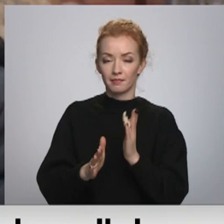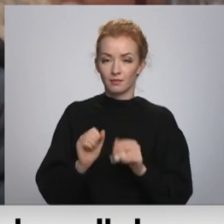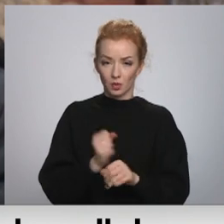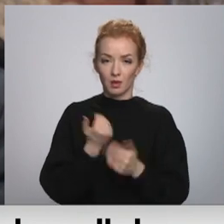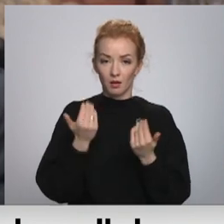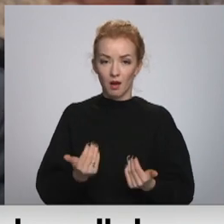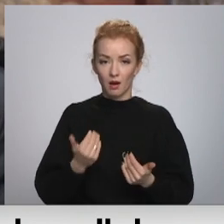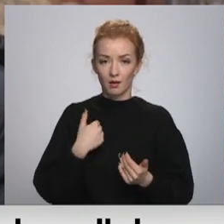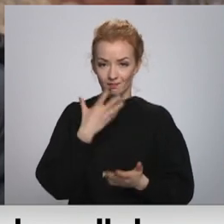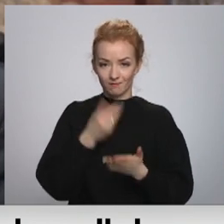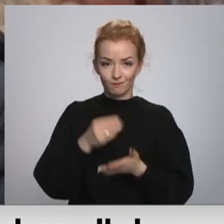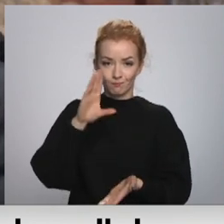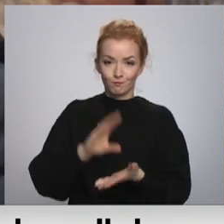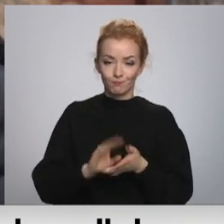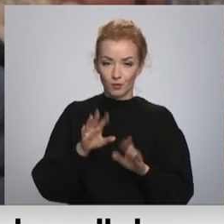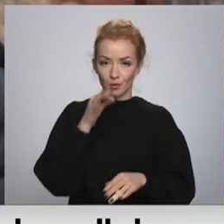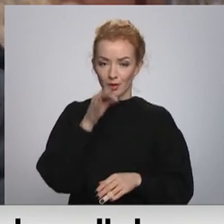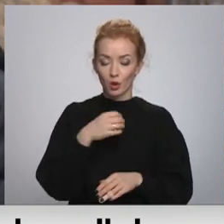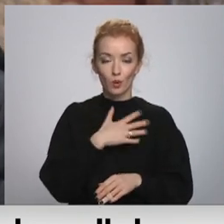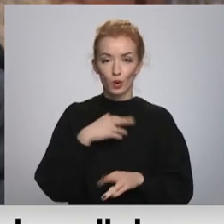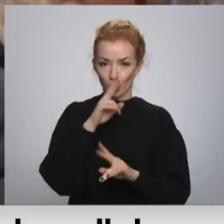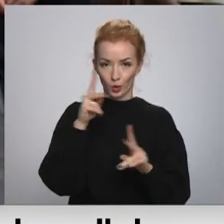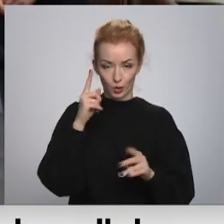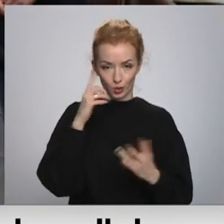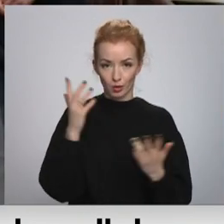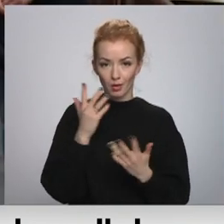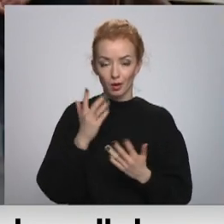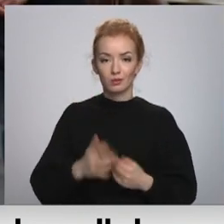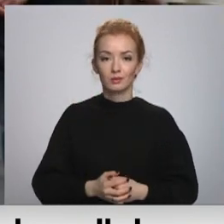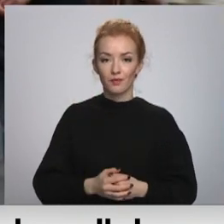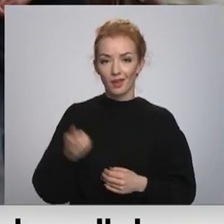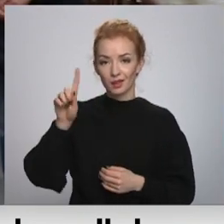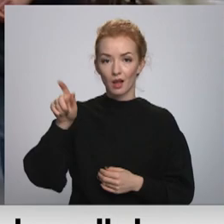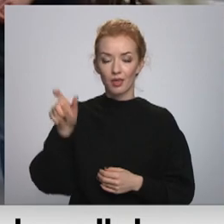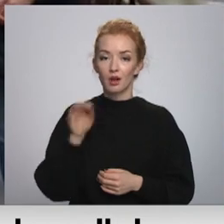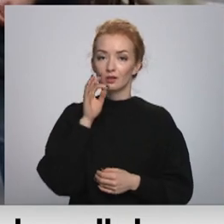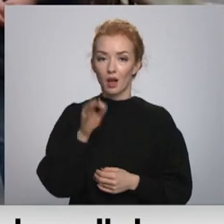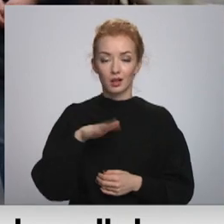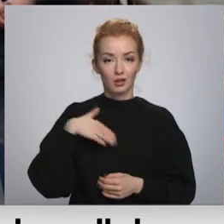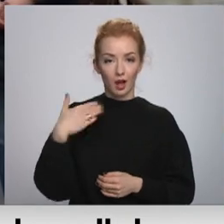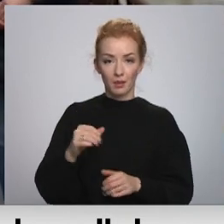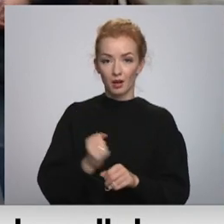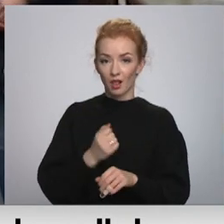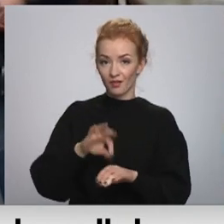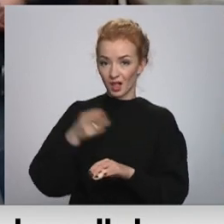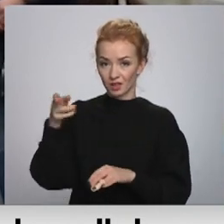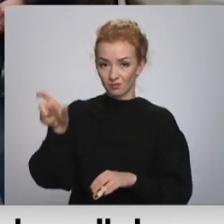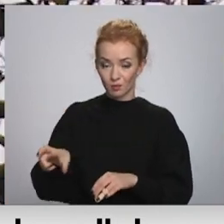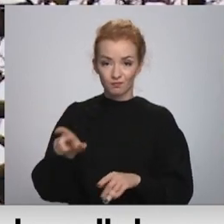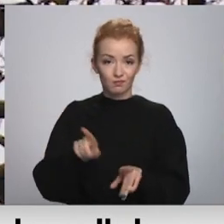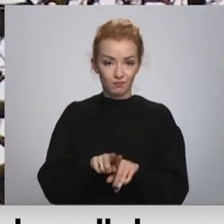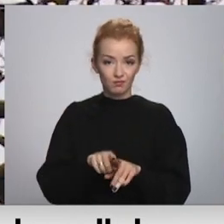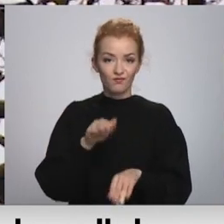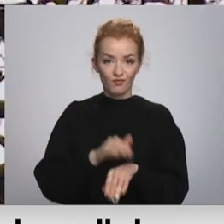tagad varu pateikt no savas pieredzes, ka ļoti kļūdaina domāšana. Sandra atklāja, sāpīgi ir ne tikai vīra zaudēšana, bet arī